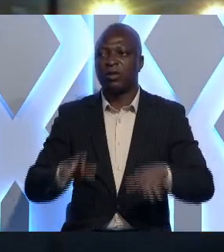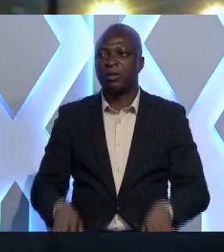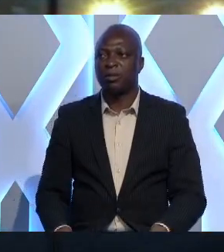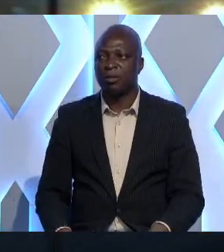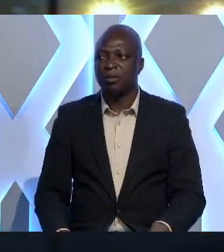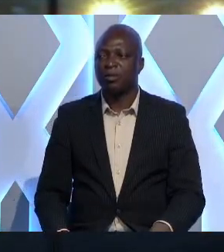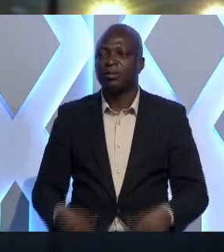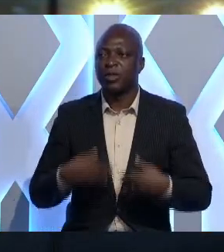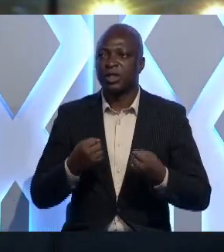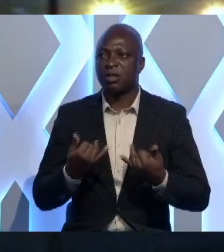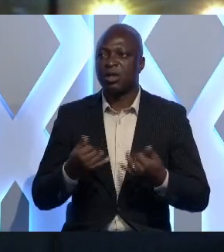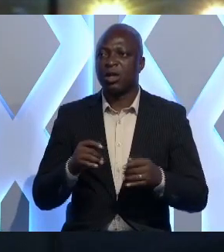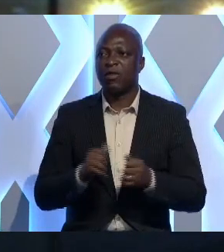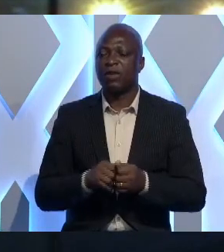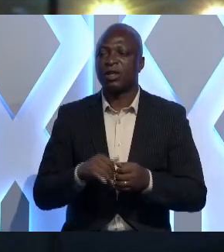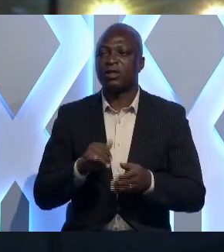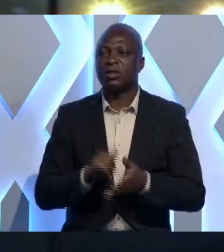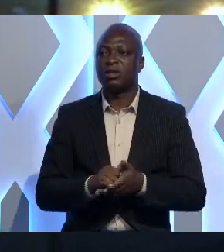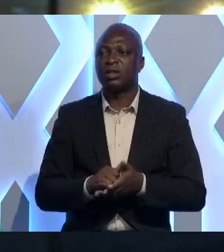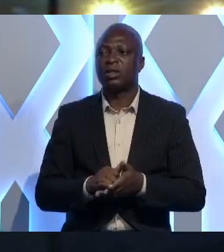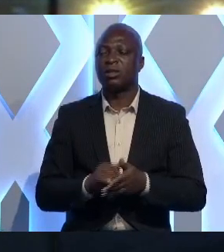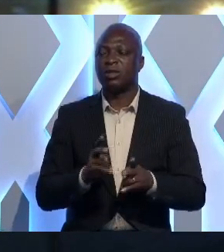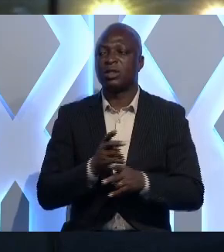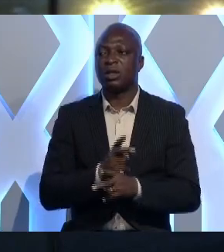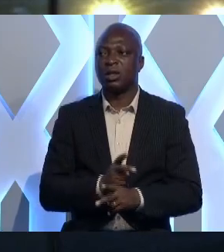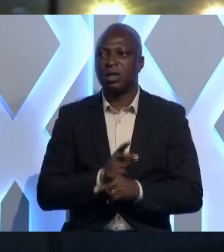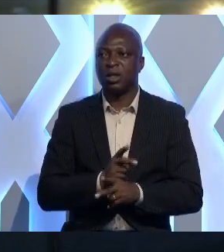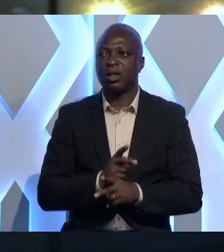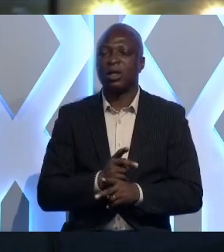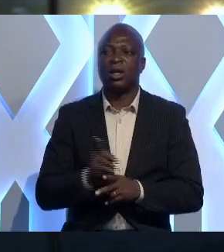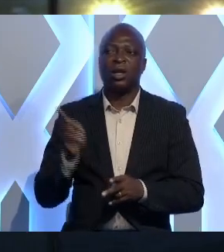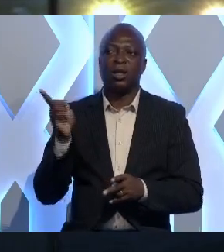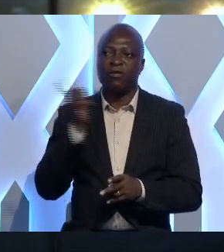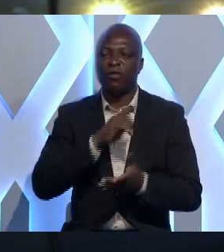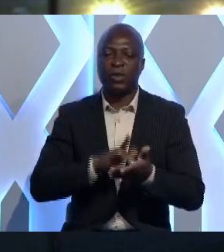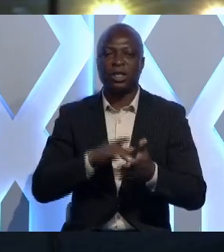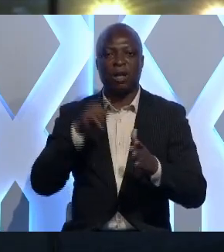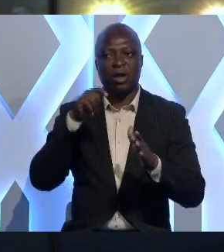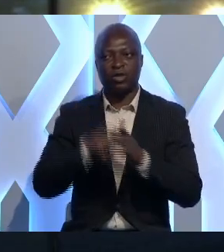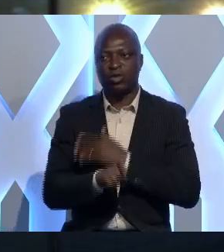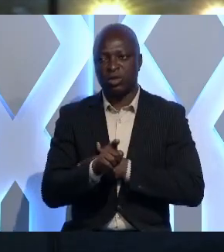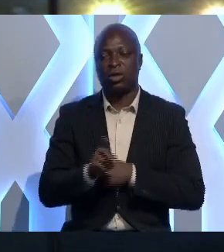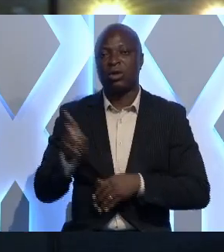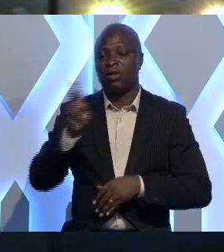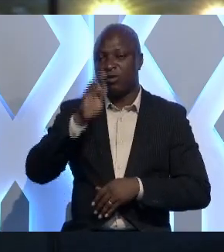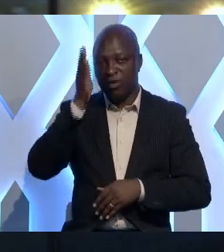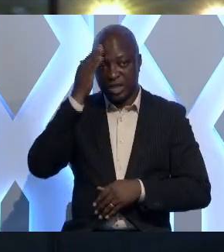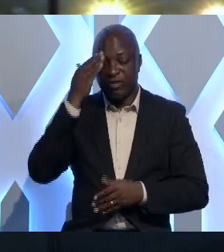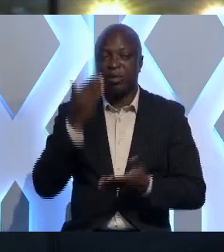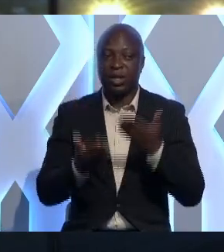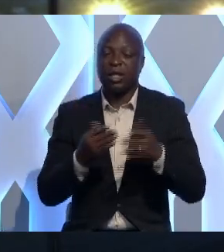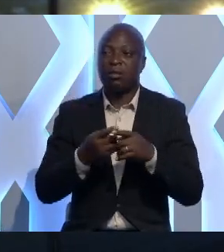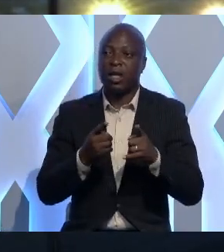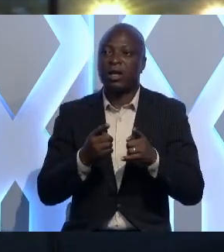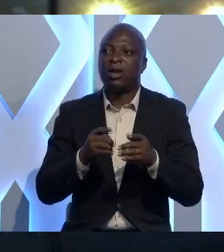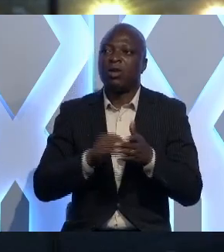Santé à présent avec cette mise en garde. Les faux médicaments tuent, vous le savez peut-être, mais